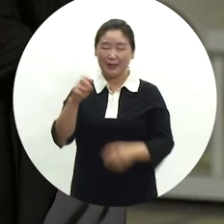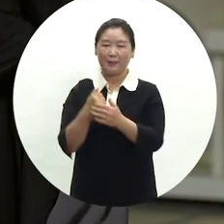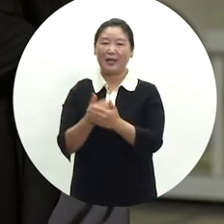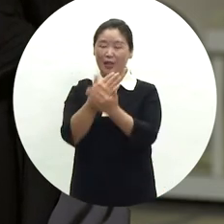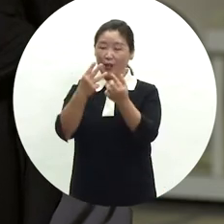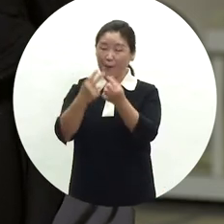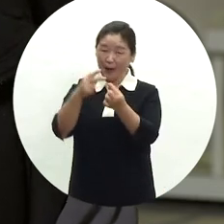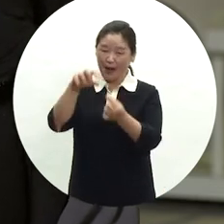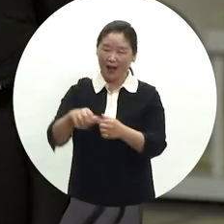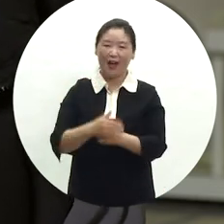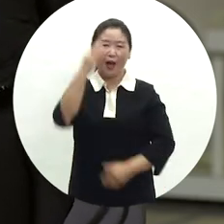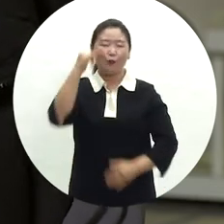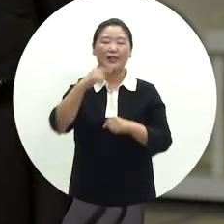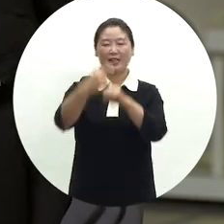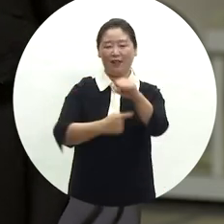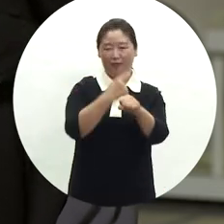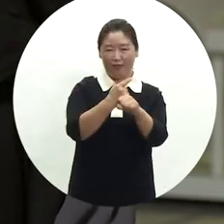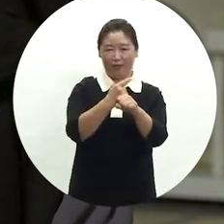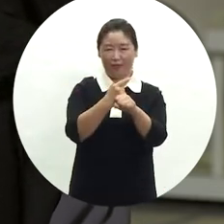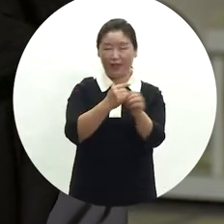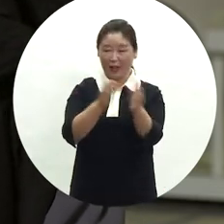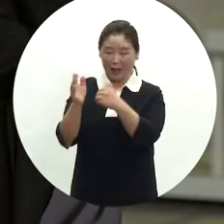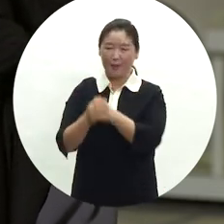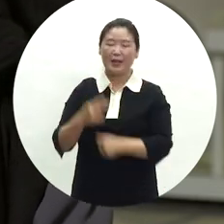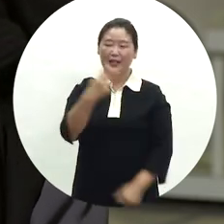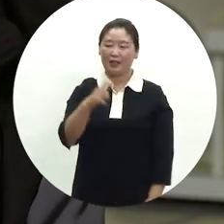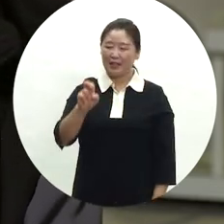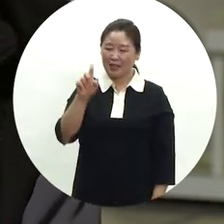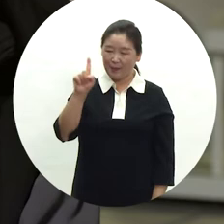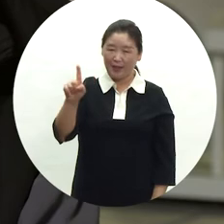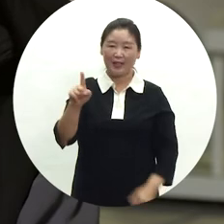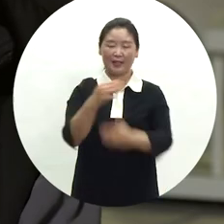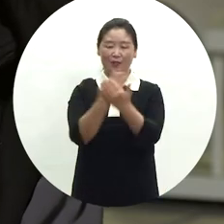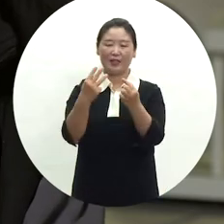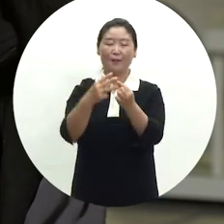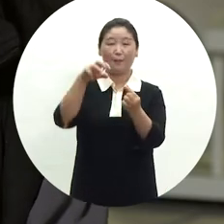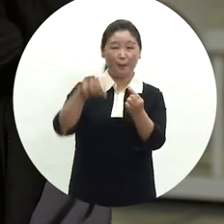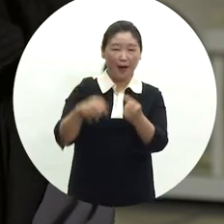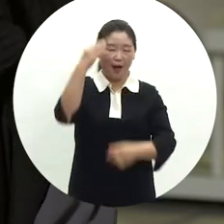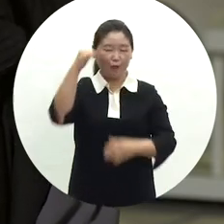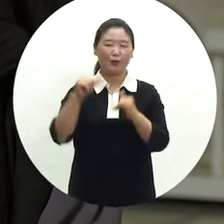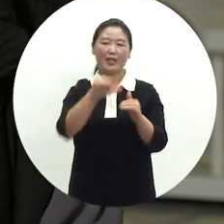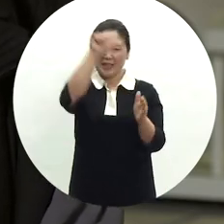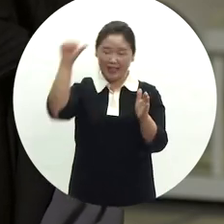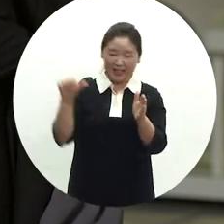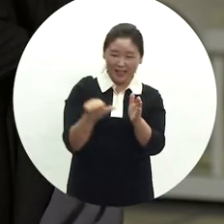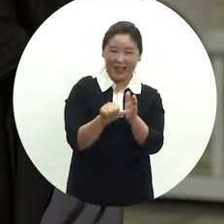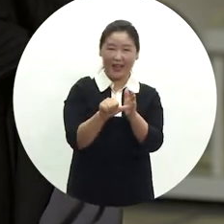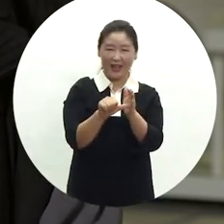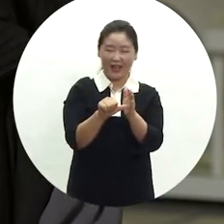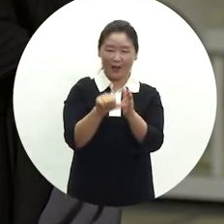2를 한국인의 1년으로, 그리고 2021년에 상설 전시관 3을 한국인의 일생으로